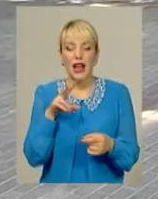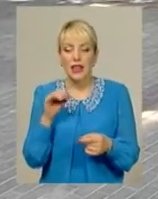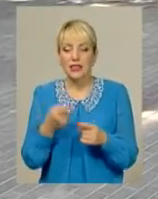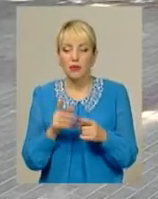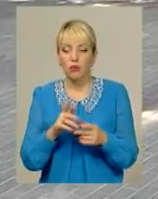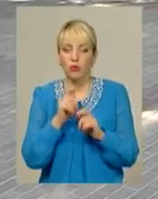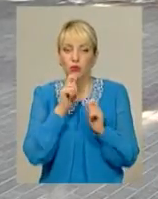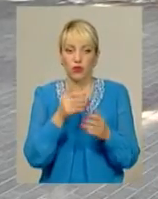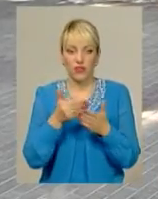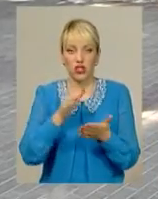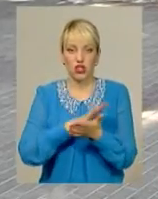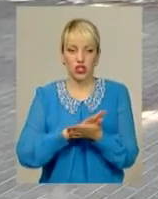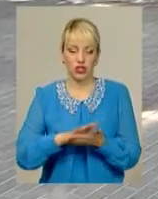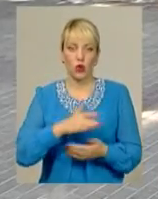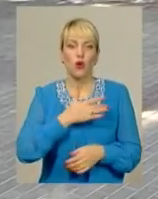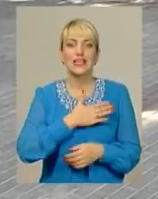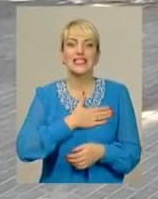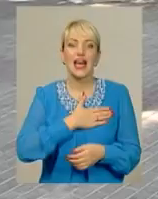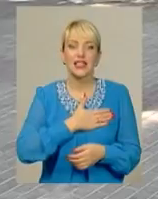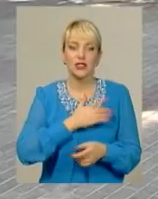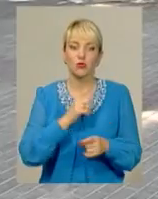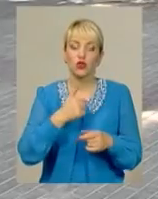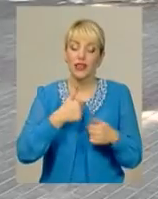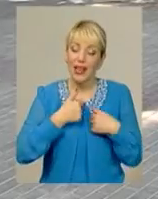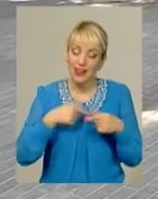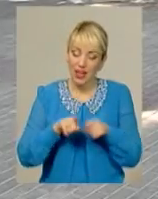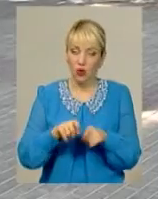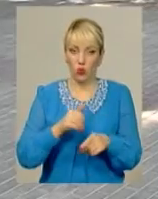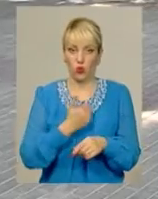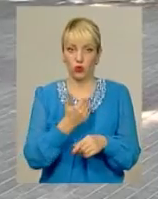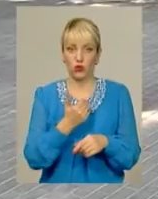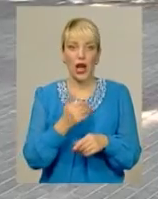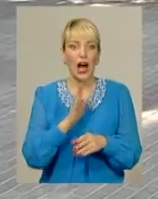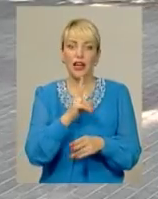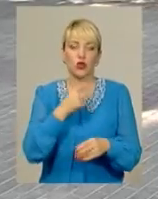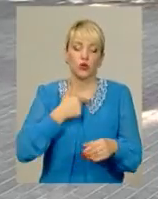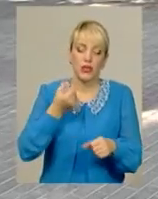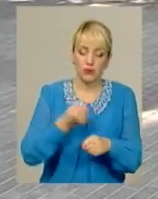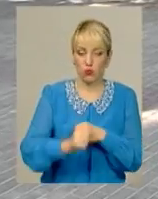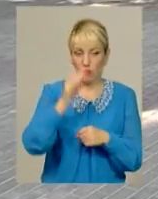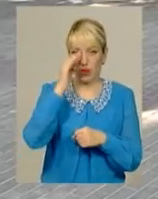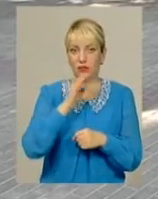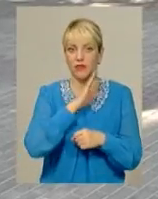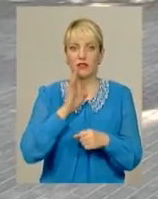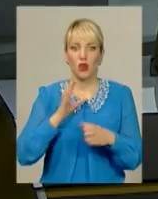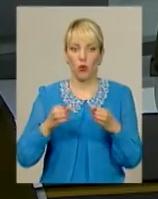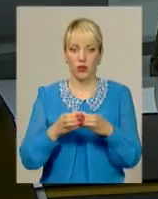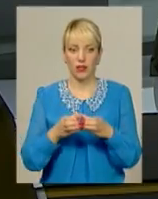подарунок від чистого серця. Тому що я так хочу, але не тому, що мене змусив батьківський комітет.